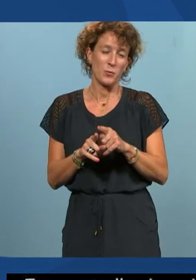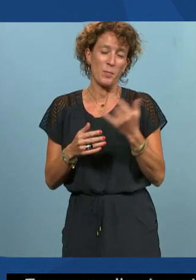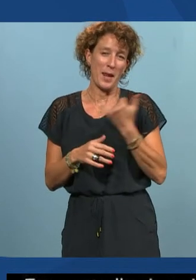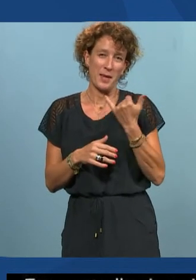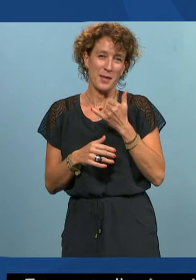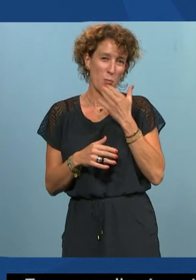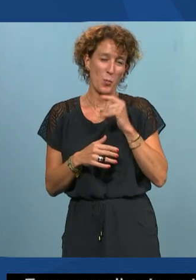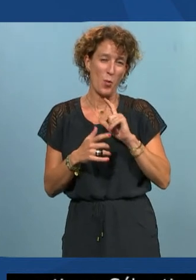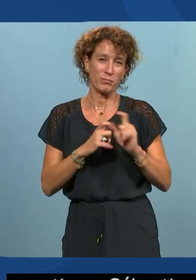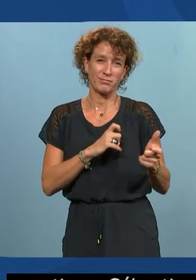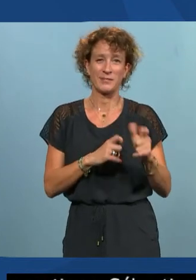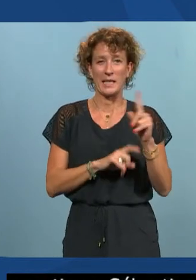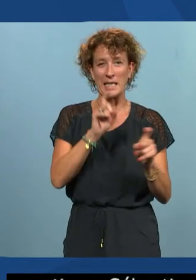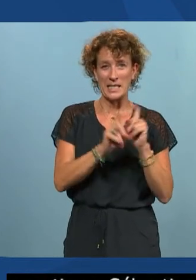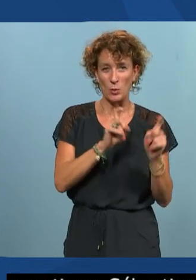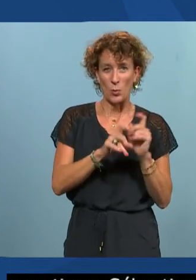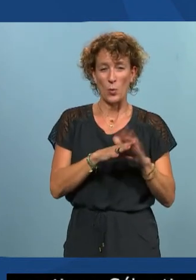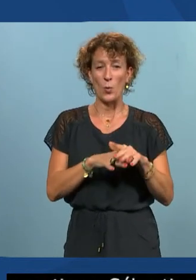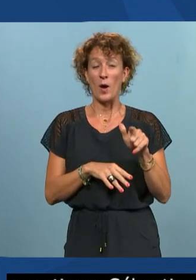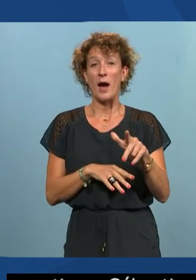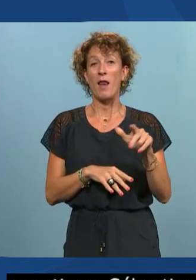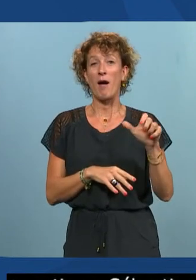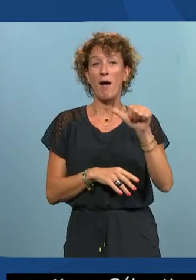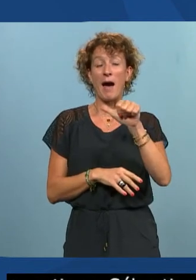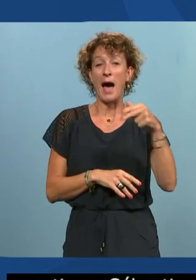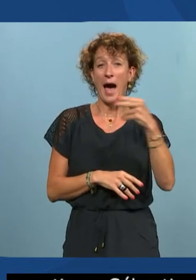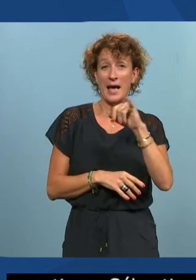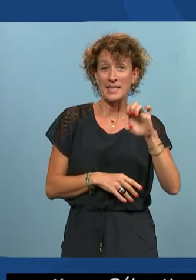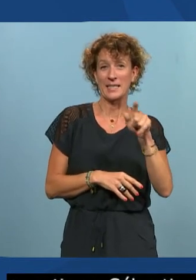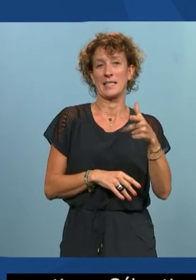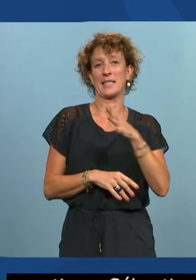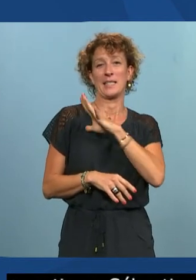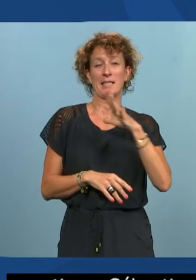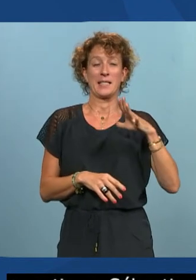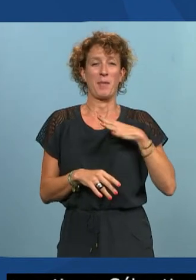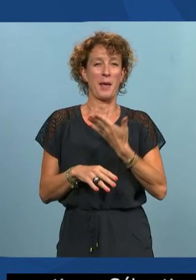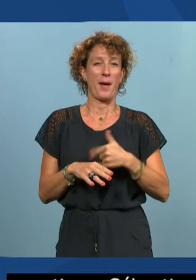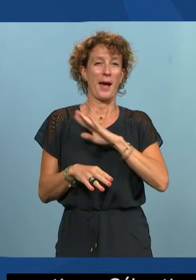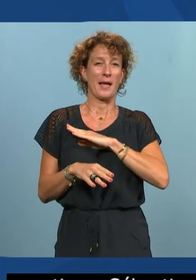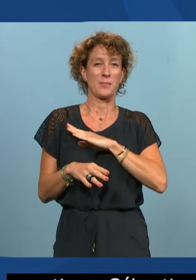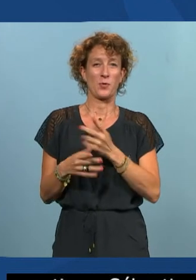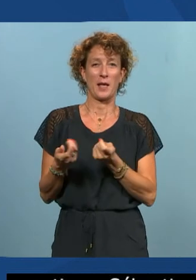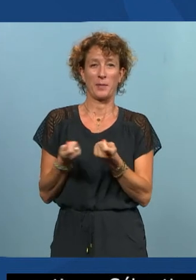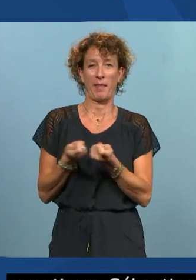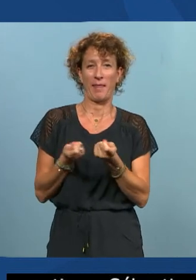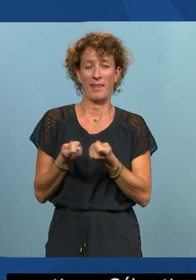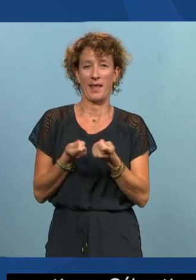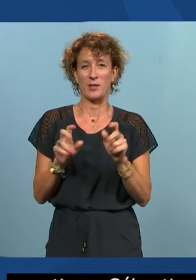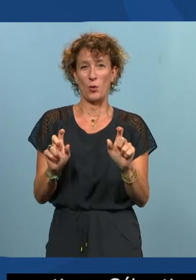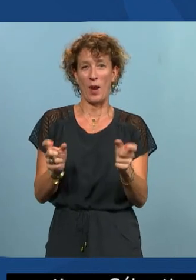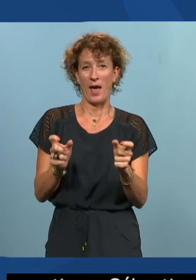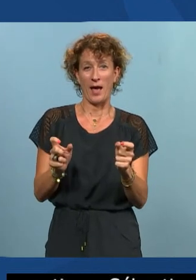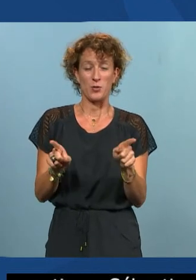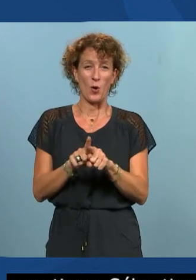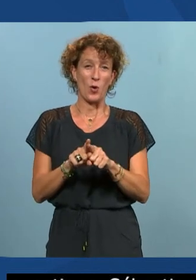donc Annie qui est Madame Cognac-G du coup comme les fameux